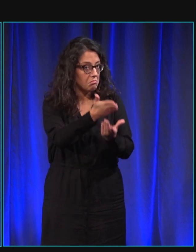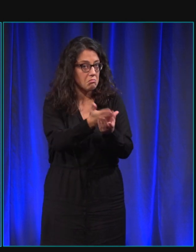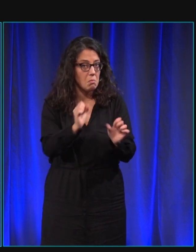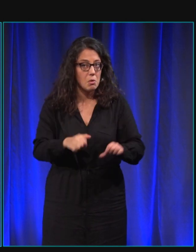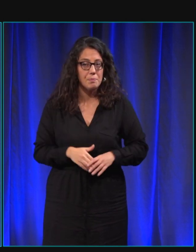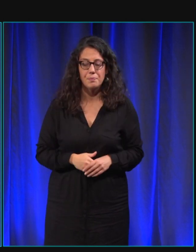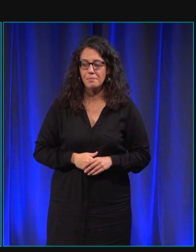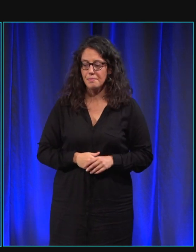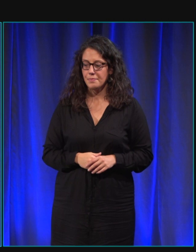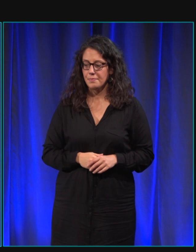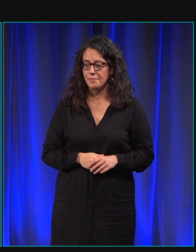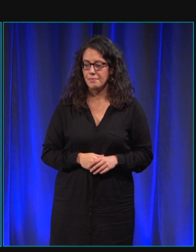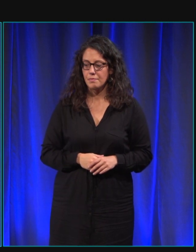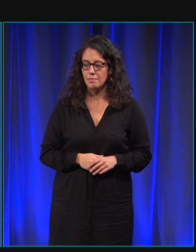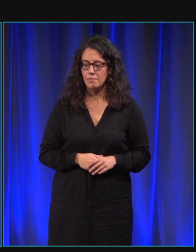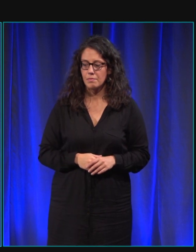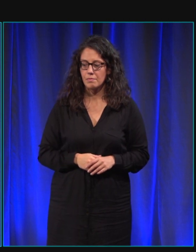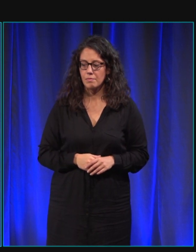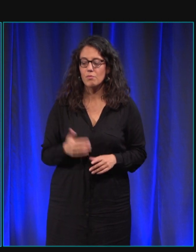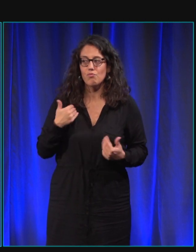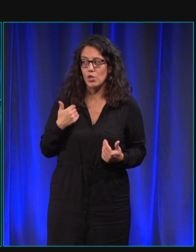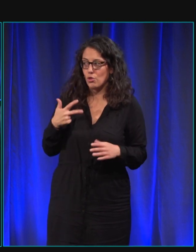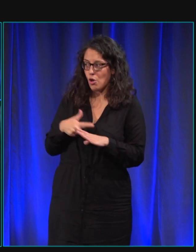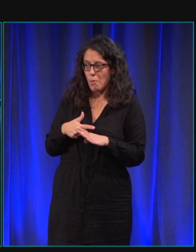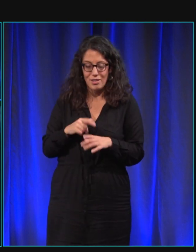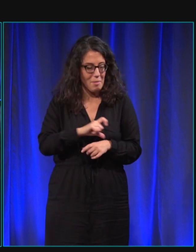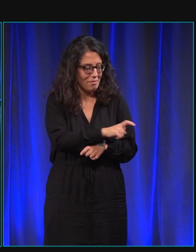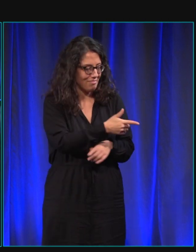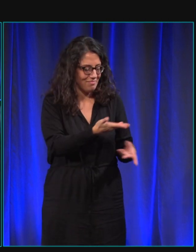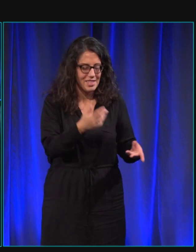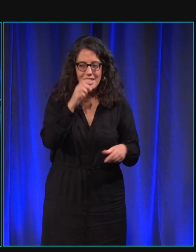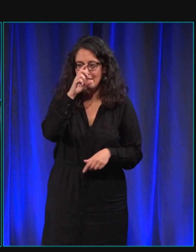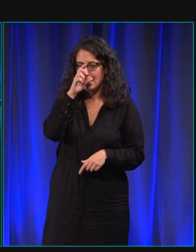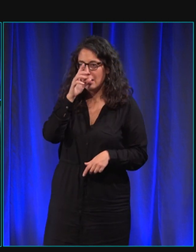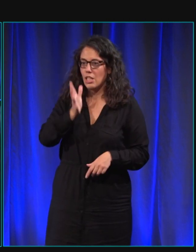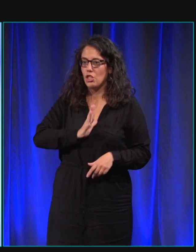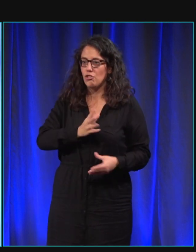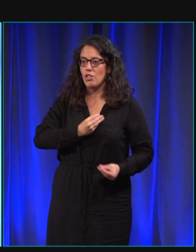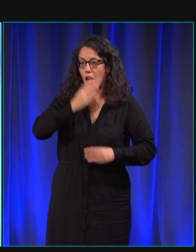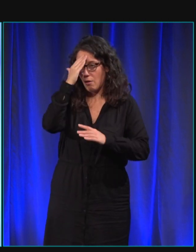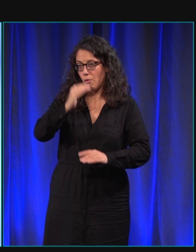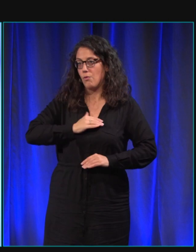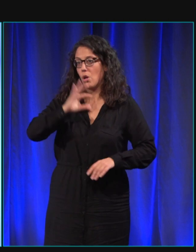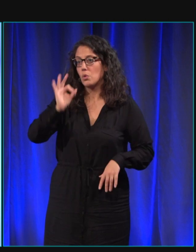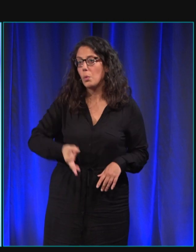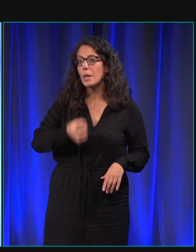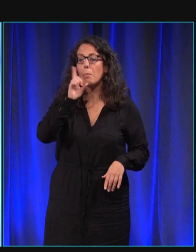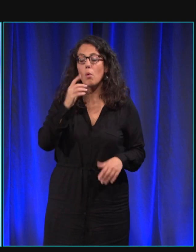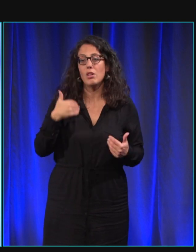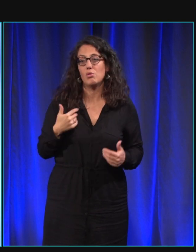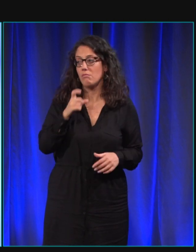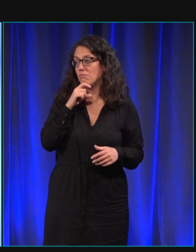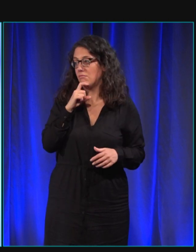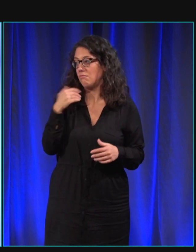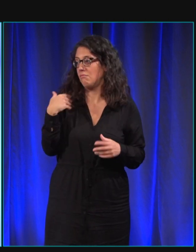peut-être réagir là-dessus je commence et je laisserai la parole après alors le chien donne confiance parce que comme je disais dans mon témoignage il